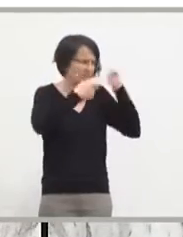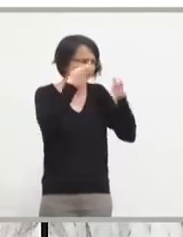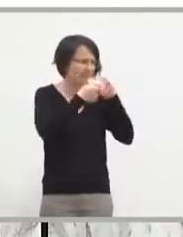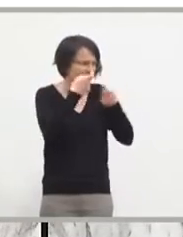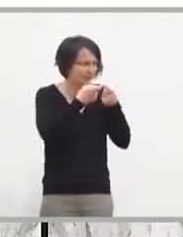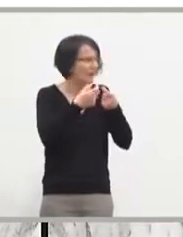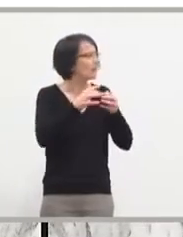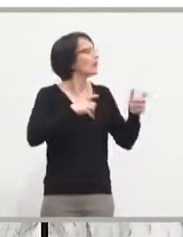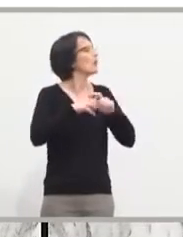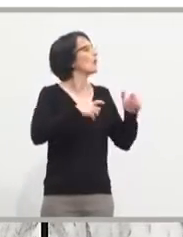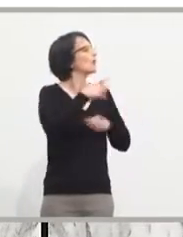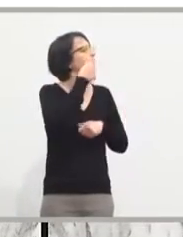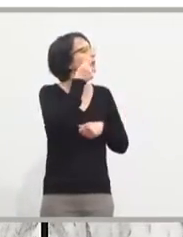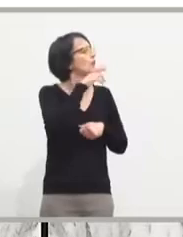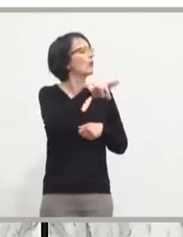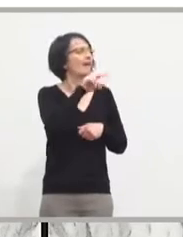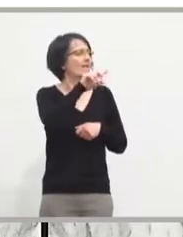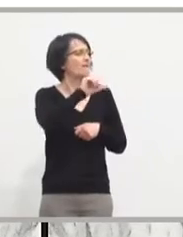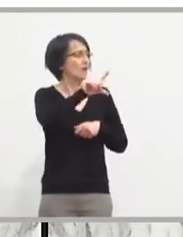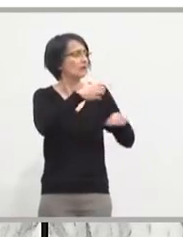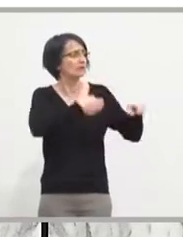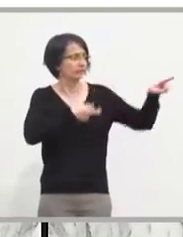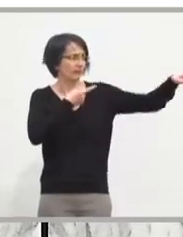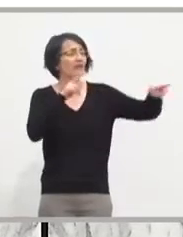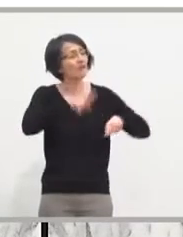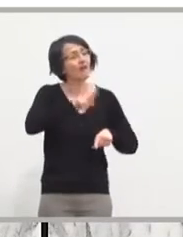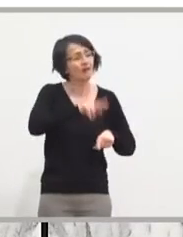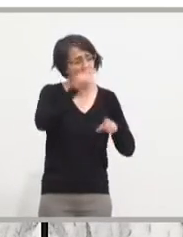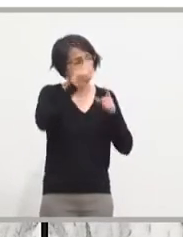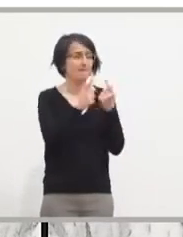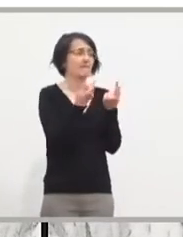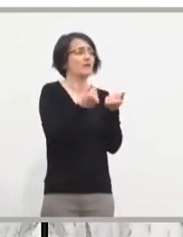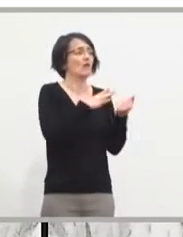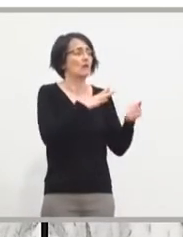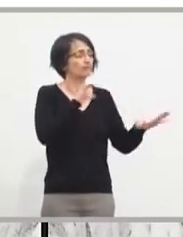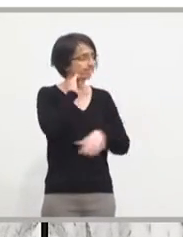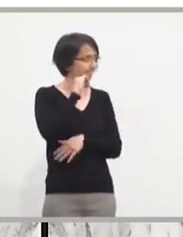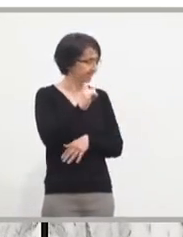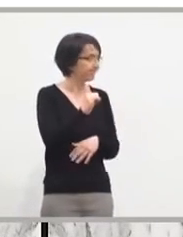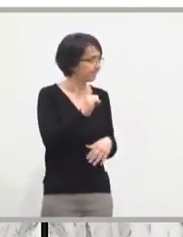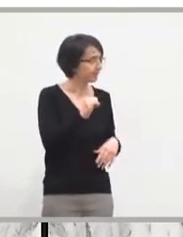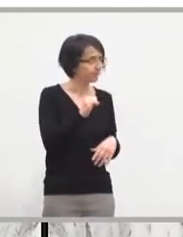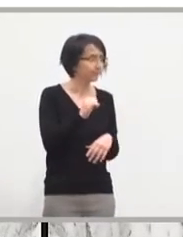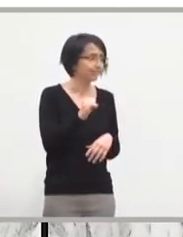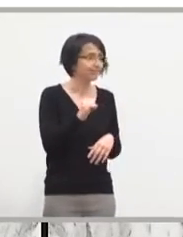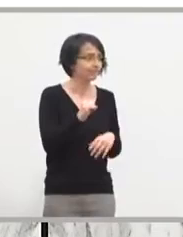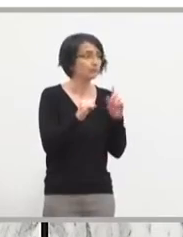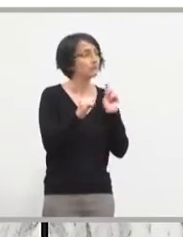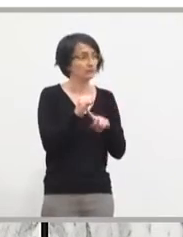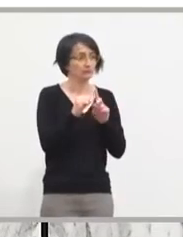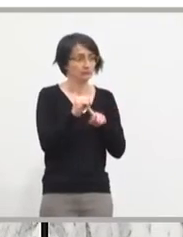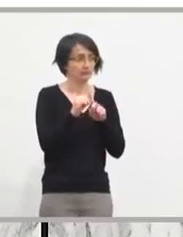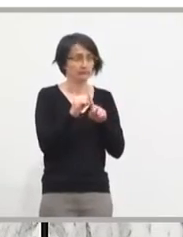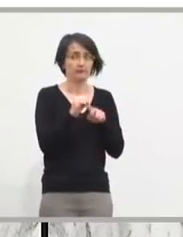René Révol, l'a dit, nous sommes dans une situation contrainte. Le problème est de savoir